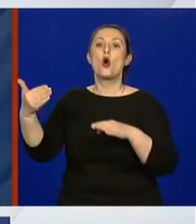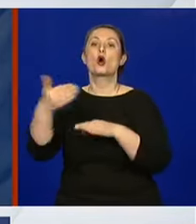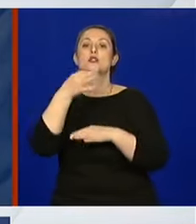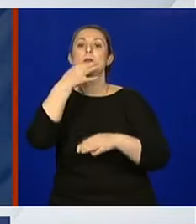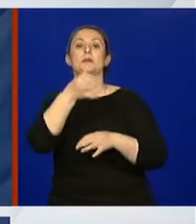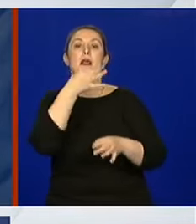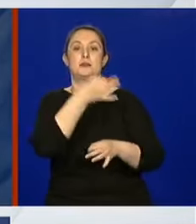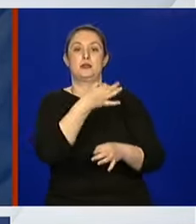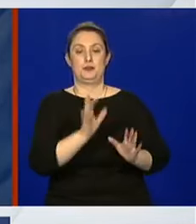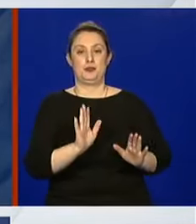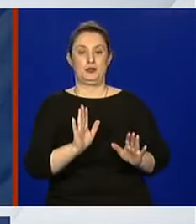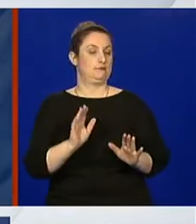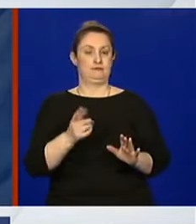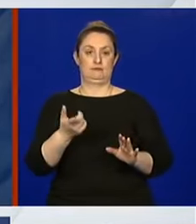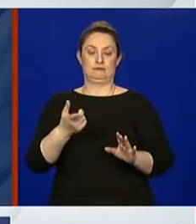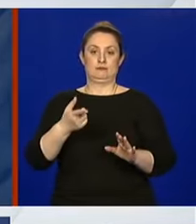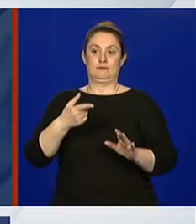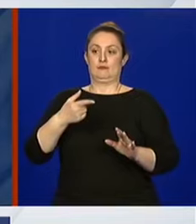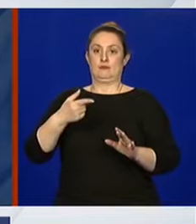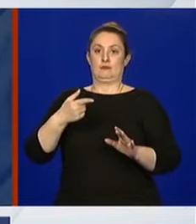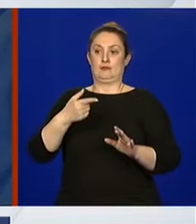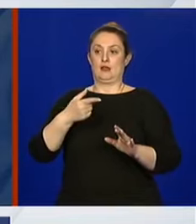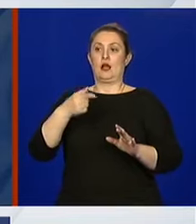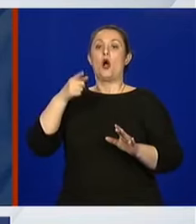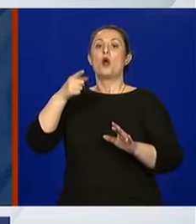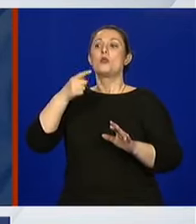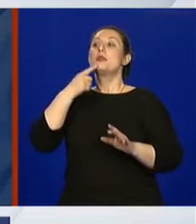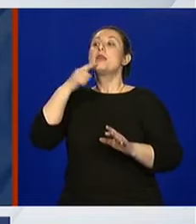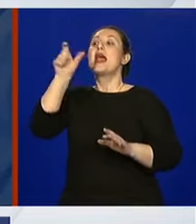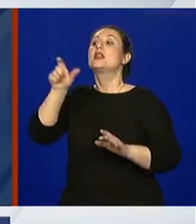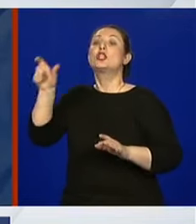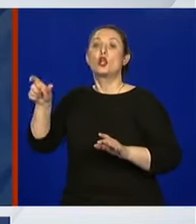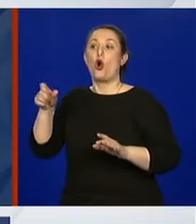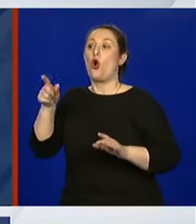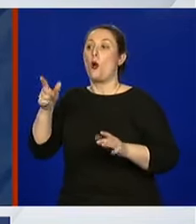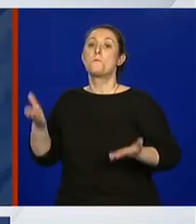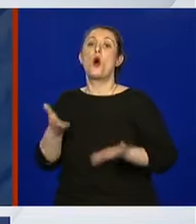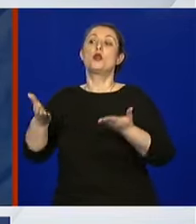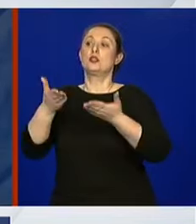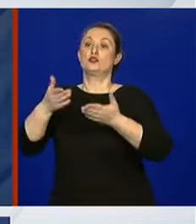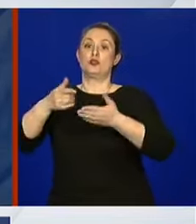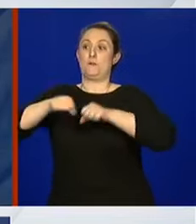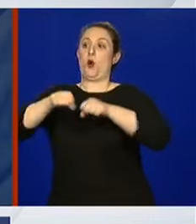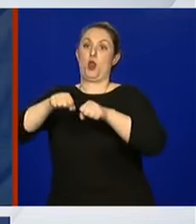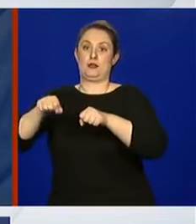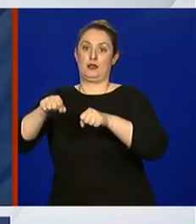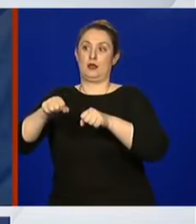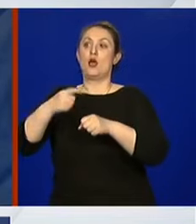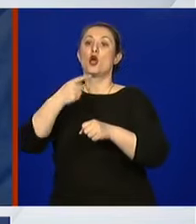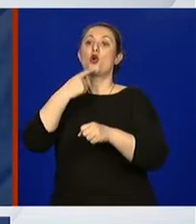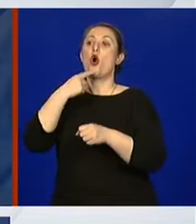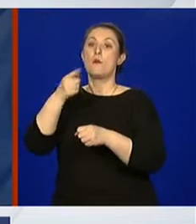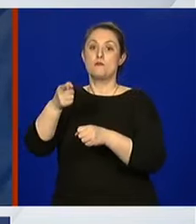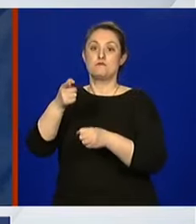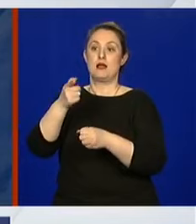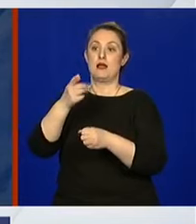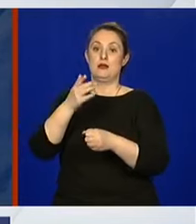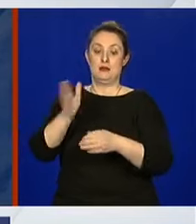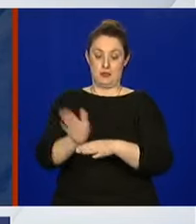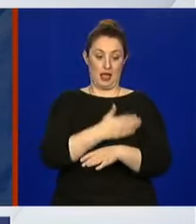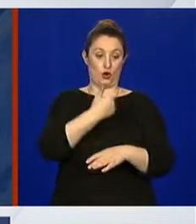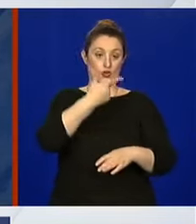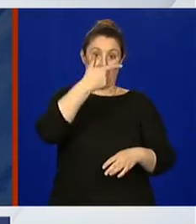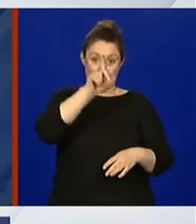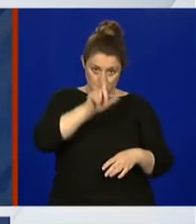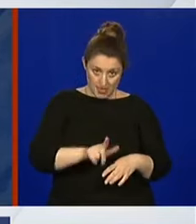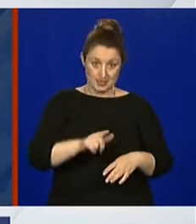Politizaciju sigurno potiče neko kome ona nakon ovih dva mjeseca uspješnog, ja